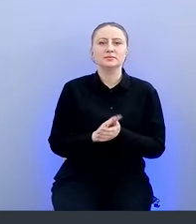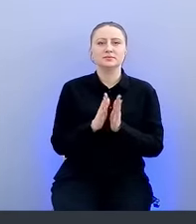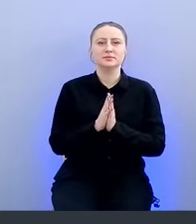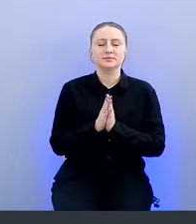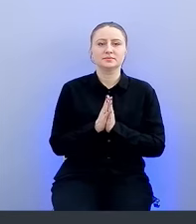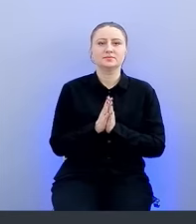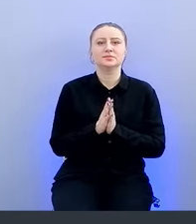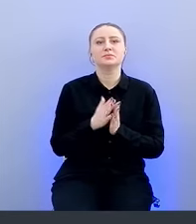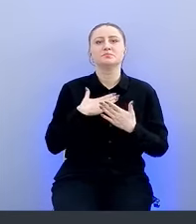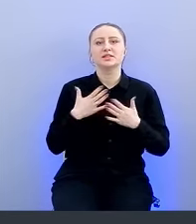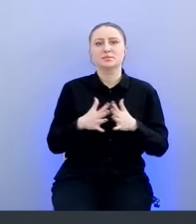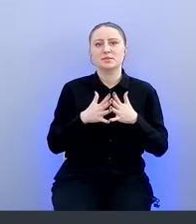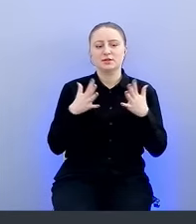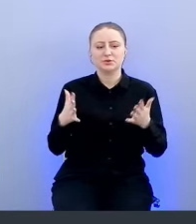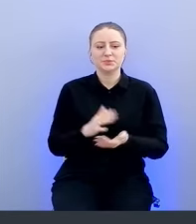Спасибо большое.